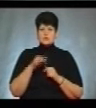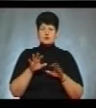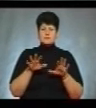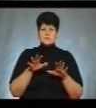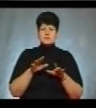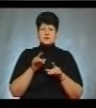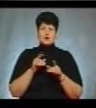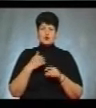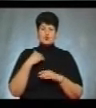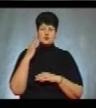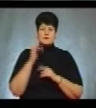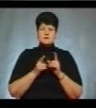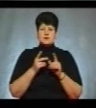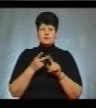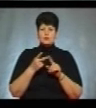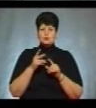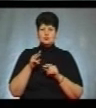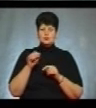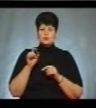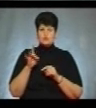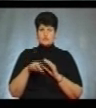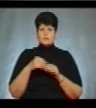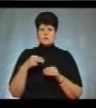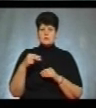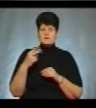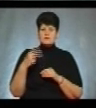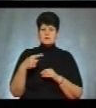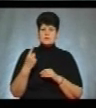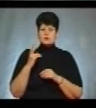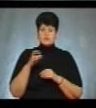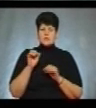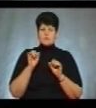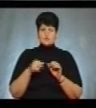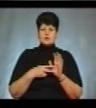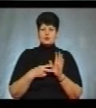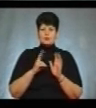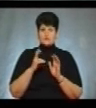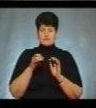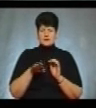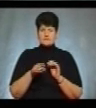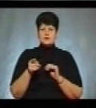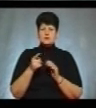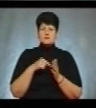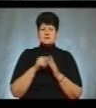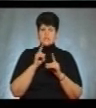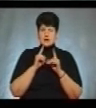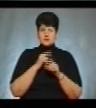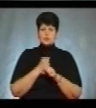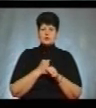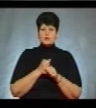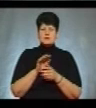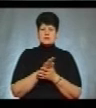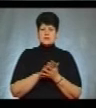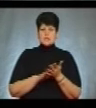голосування у другому турі на виборах президента 21 квітня можна з 7 квітня. У Тернопільській міській раді обрацьовувати